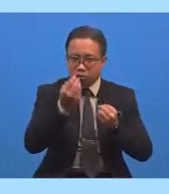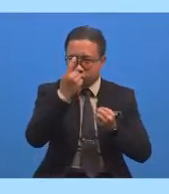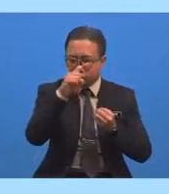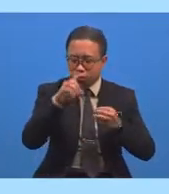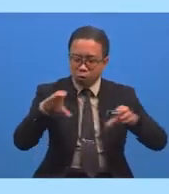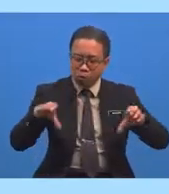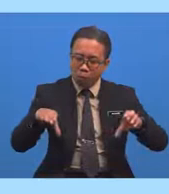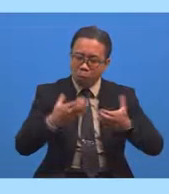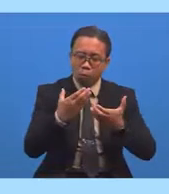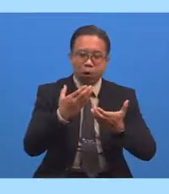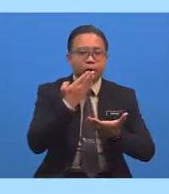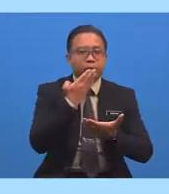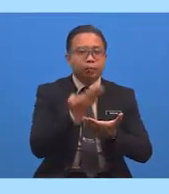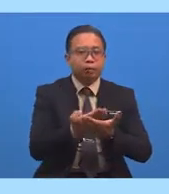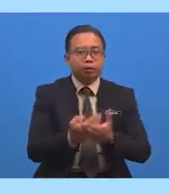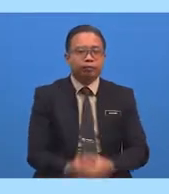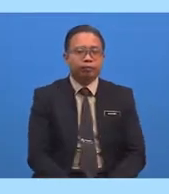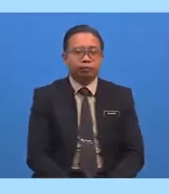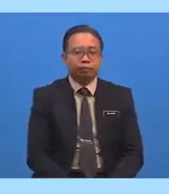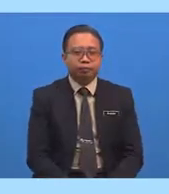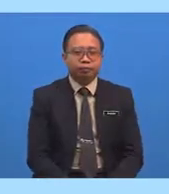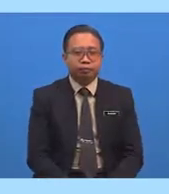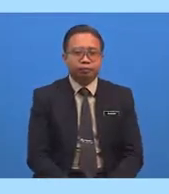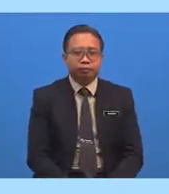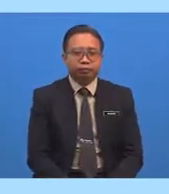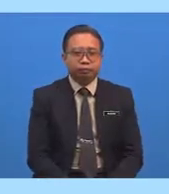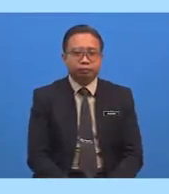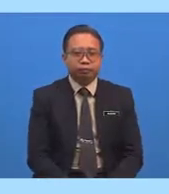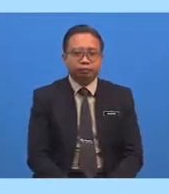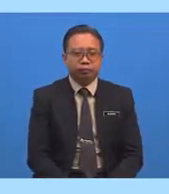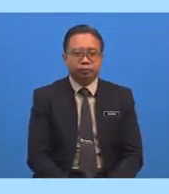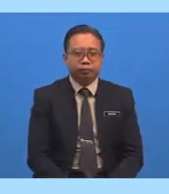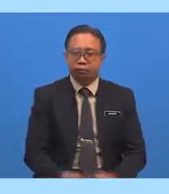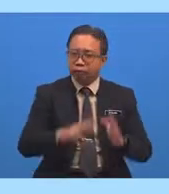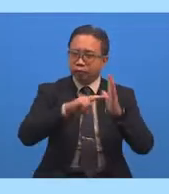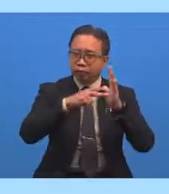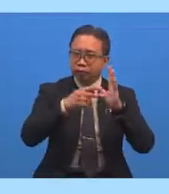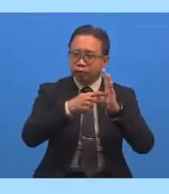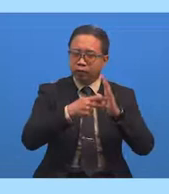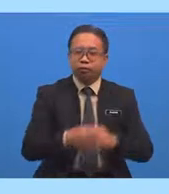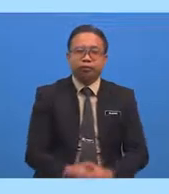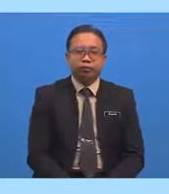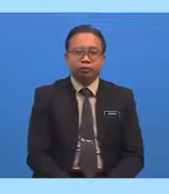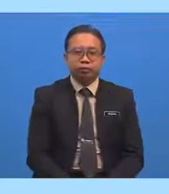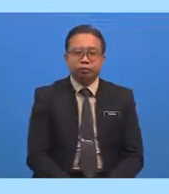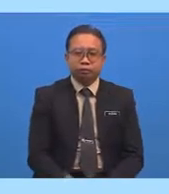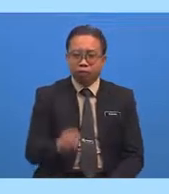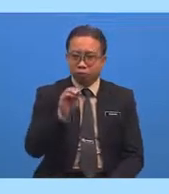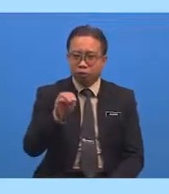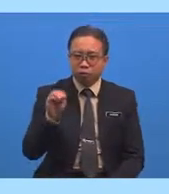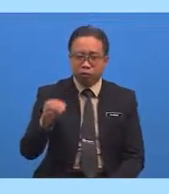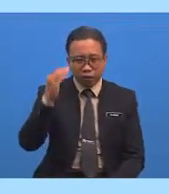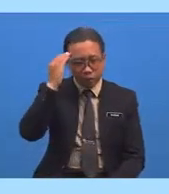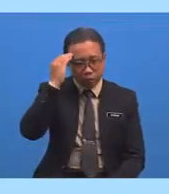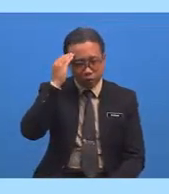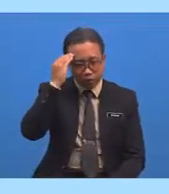Untuk Melakukan Kebaikan Maksud Maksudnya Murid-murid Tahu